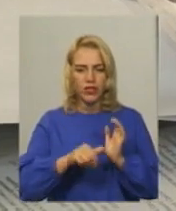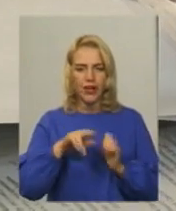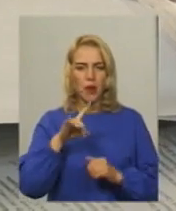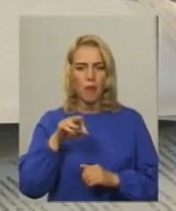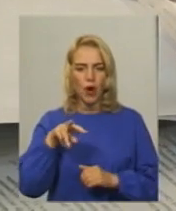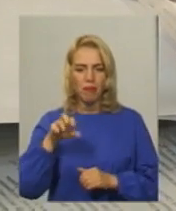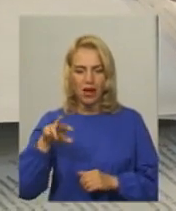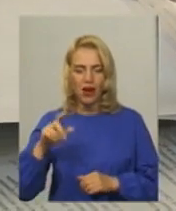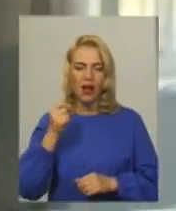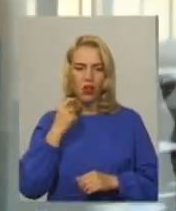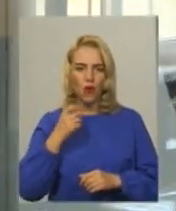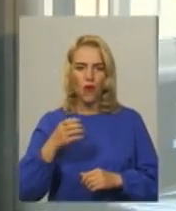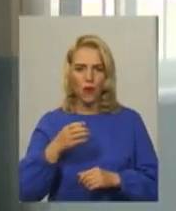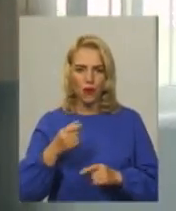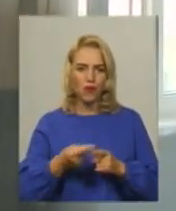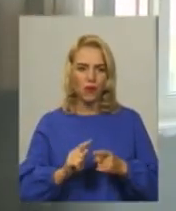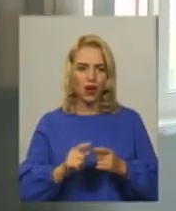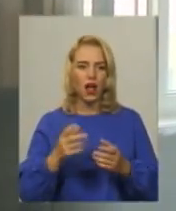алкоголю, предупустимих 0,2